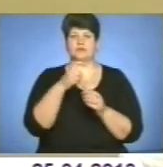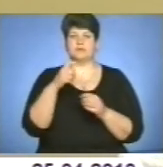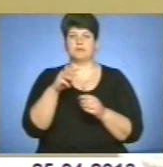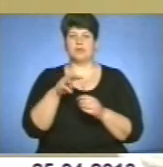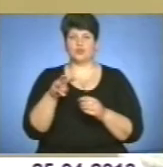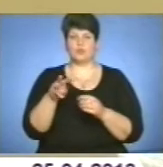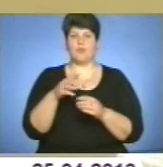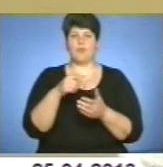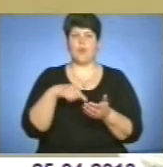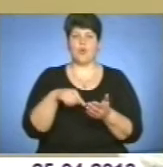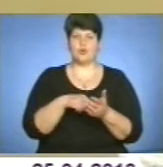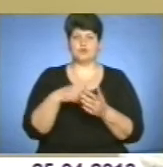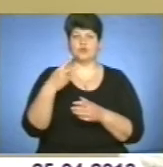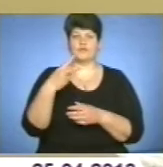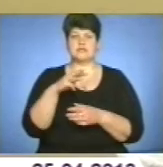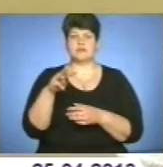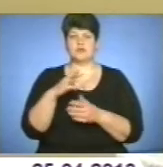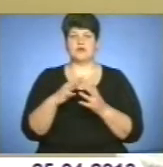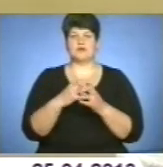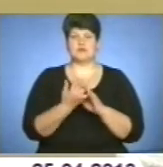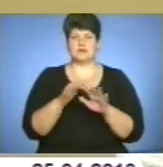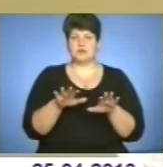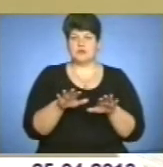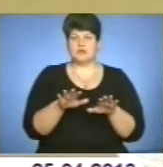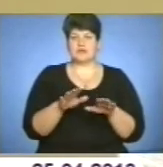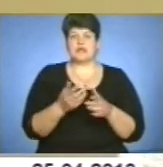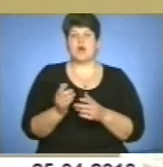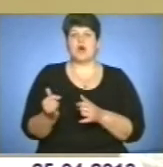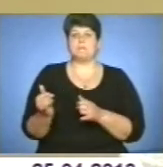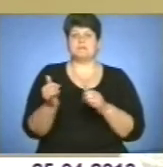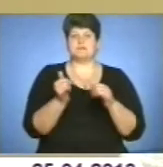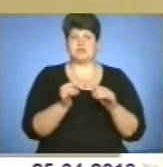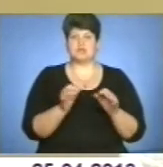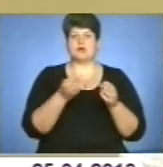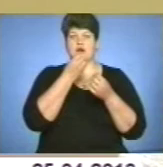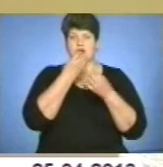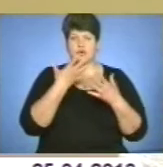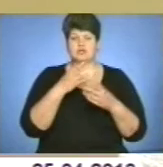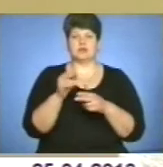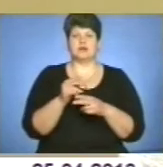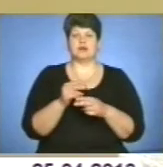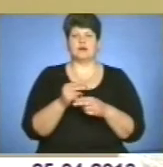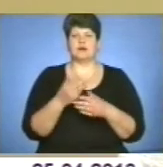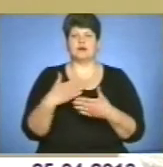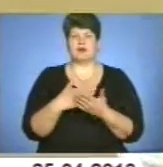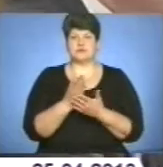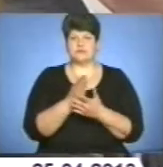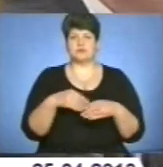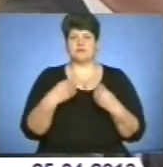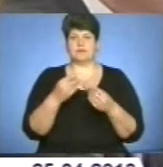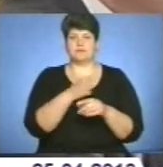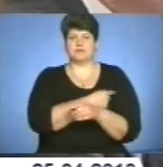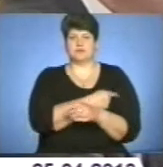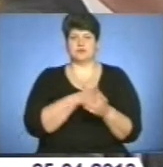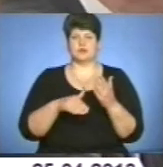минут по сельской местности и обеспечить хороший контроль качества предоставляемых медицинских услуг. Нині